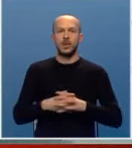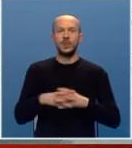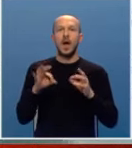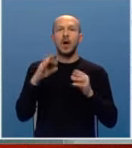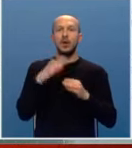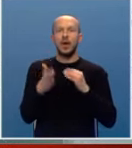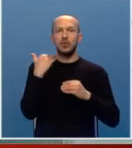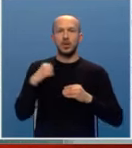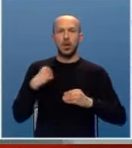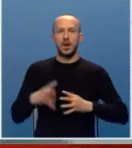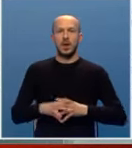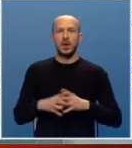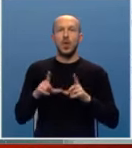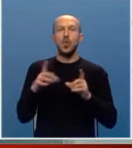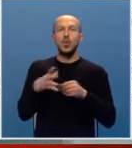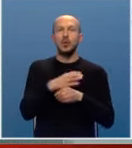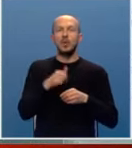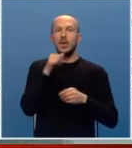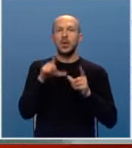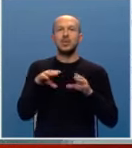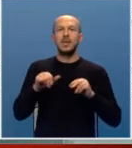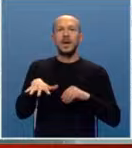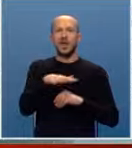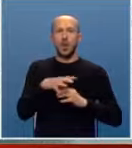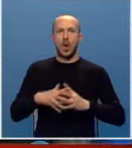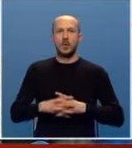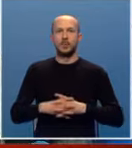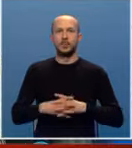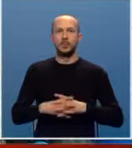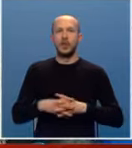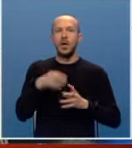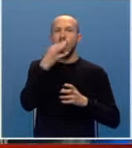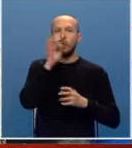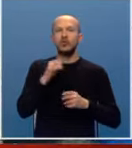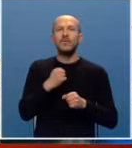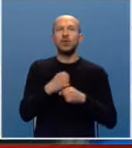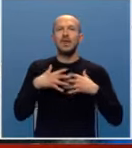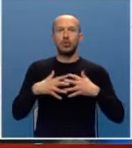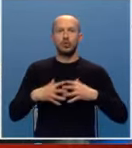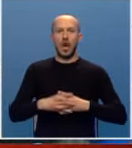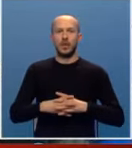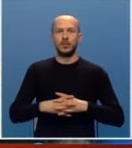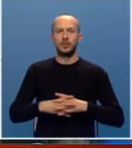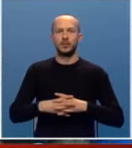a od kraja prošle godine u upotrebi je i u zemljama regiona. Poboljšava mi funkcije pluća.